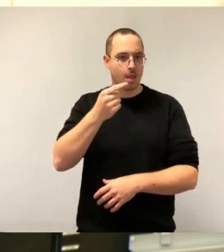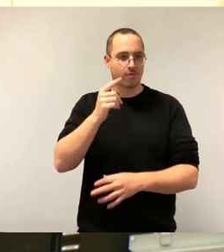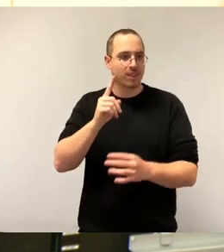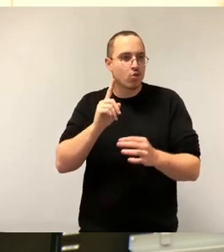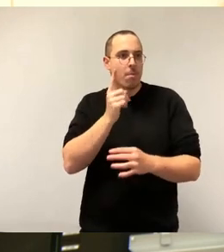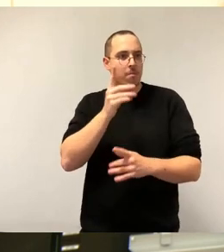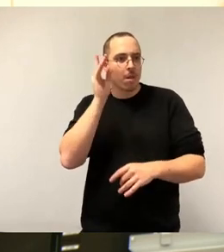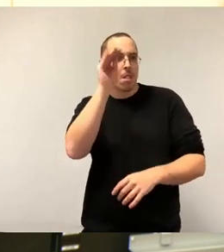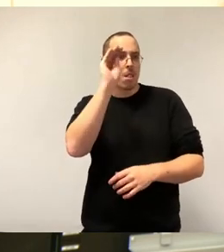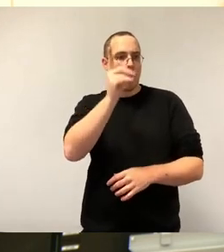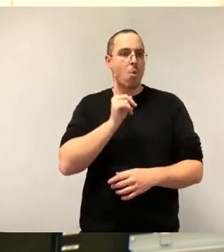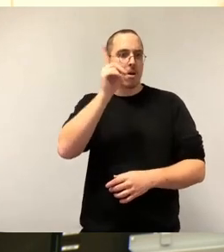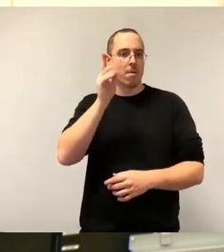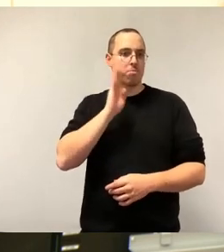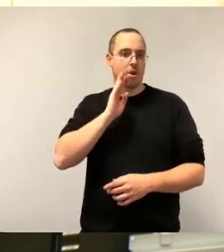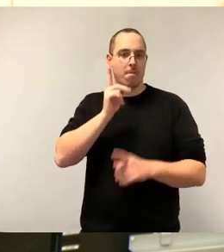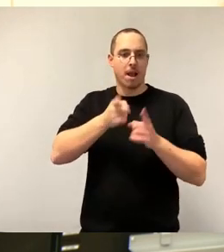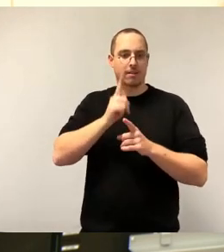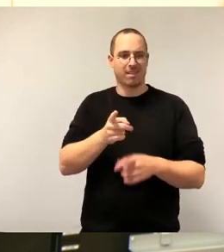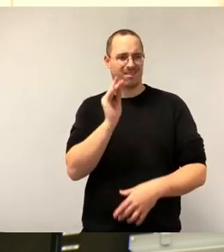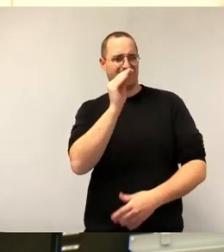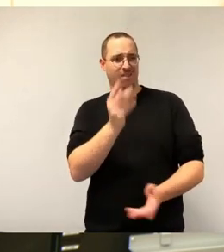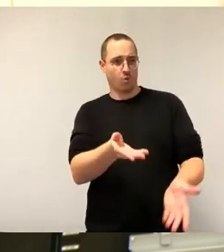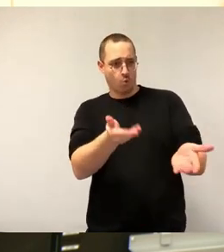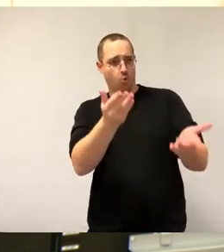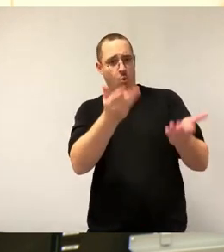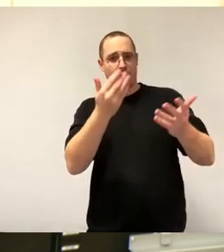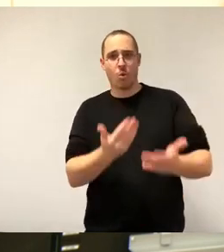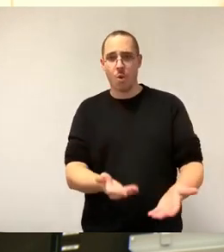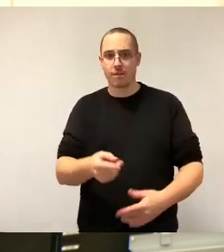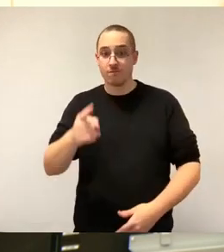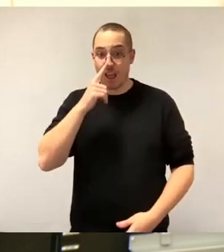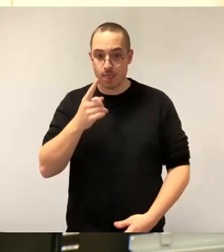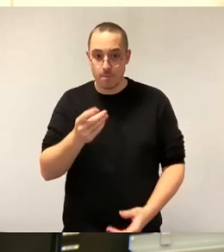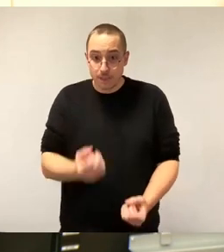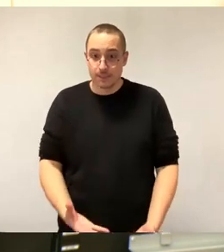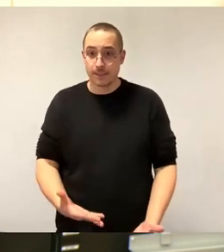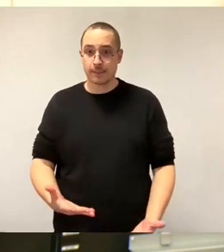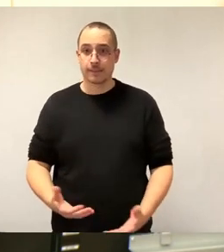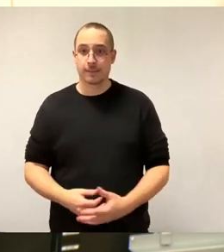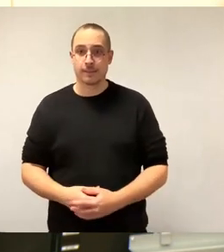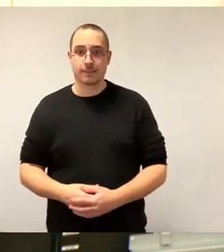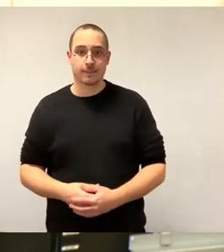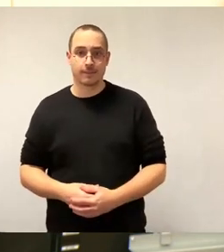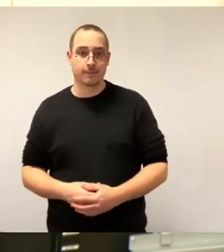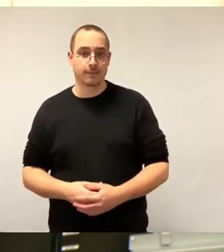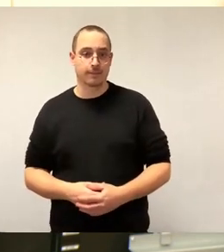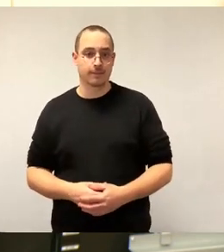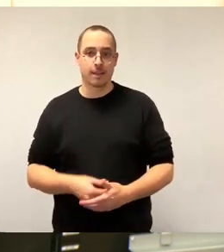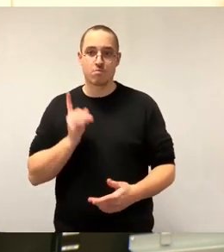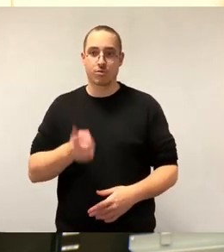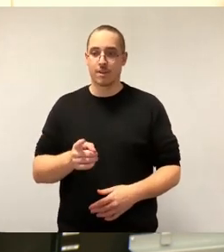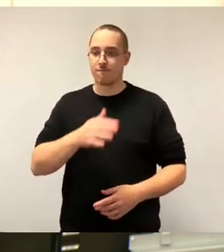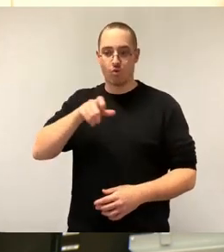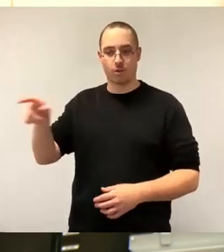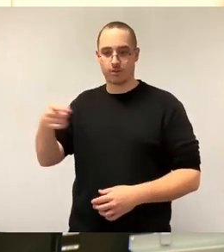machen. Wenn im Prinzip leistungsfähige Menschen in die Stadt kommen, wenn denen noch Zusagen gemacht werden, dass auch im Prinzip üppische Mieten dann vielleicht